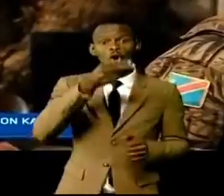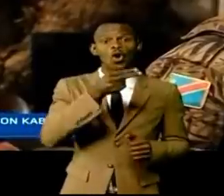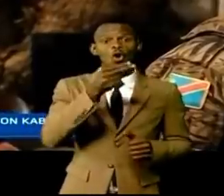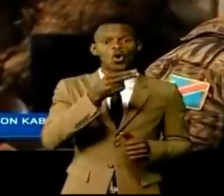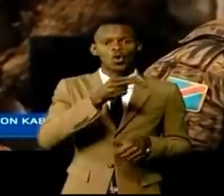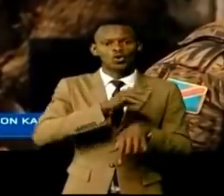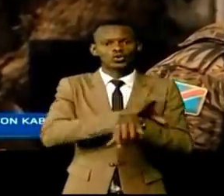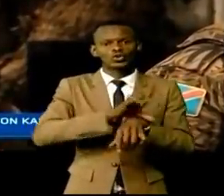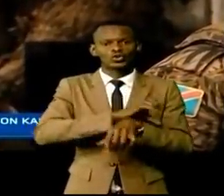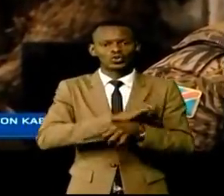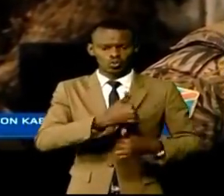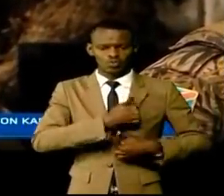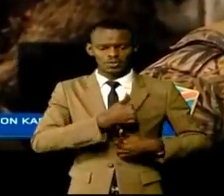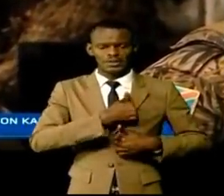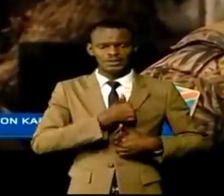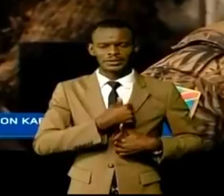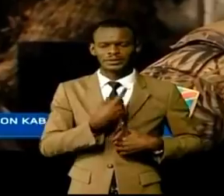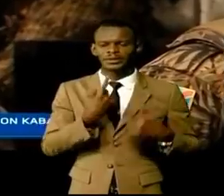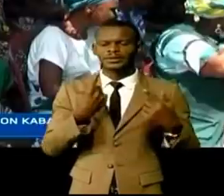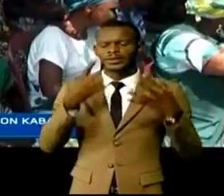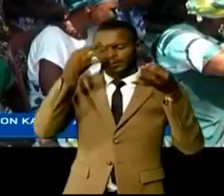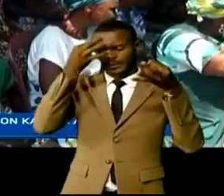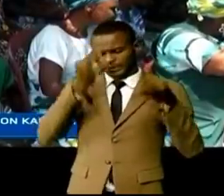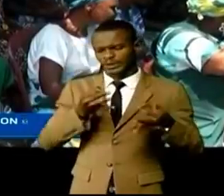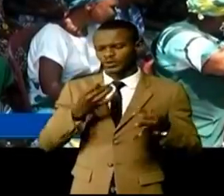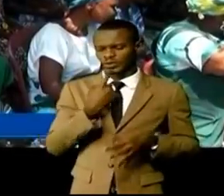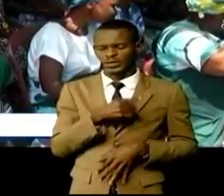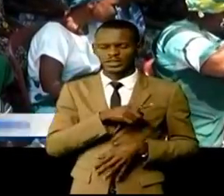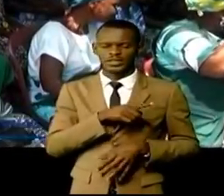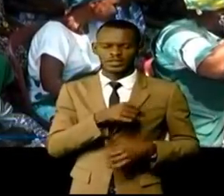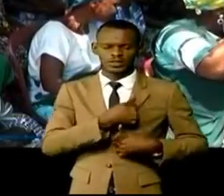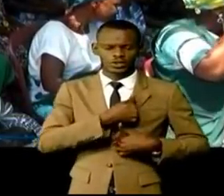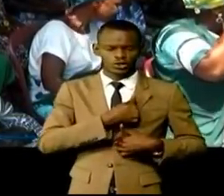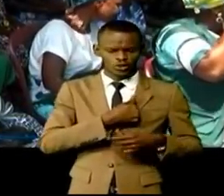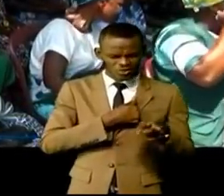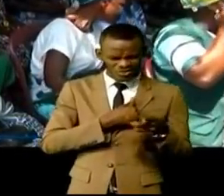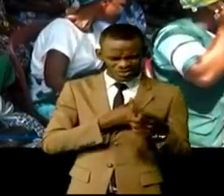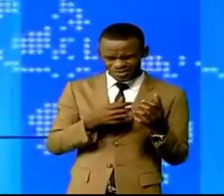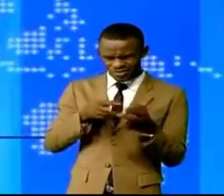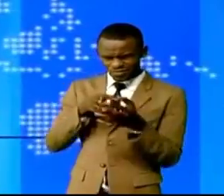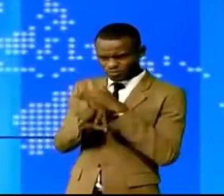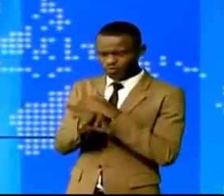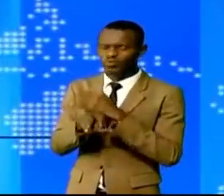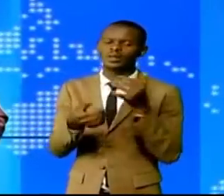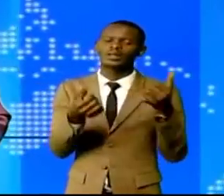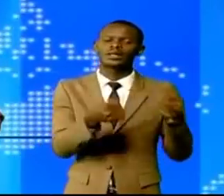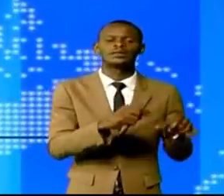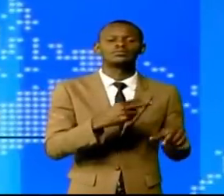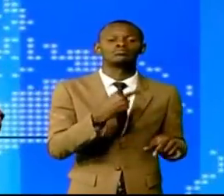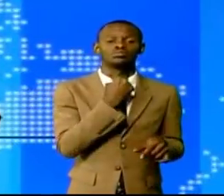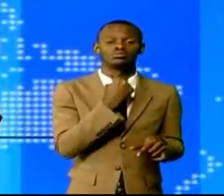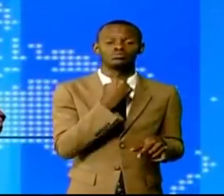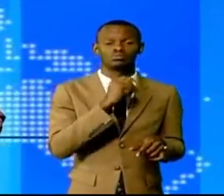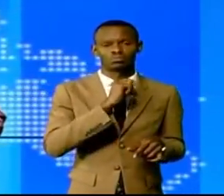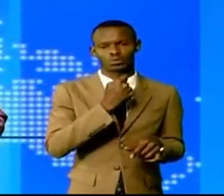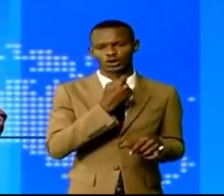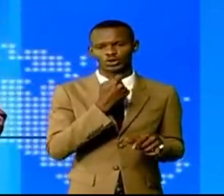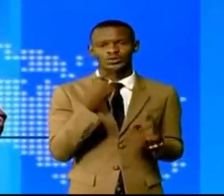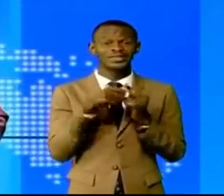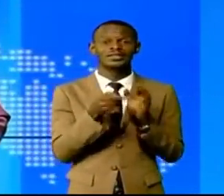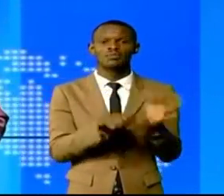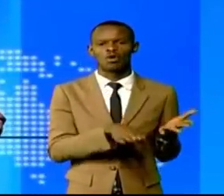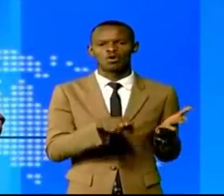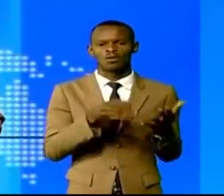l'assassin de Joseph Toutala à peine de prison à perpétuité Et c'est la fin de ce journal merci de l'avoir